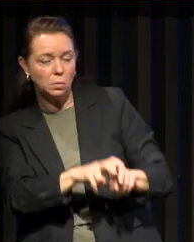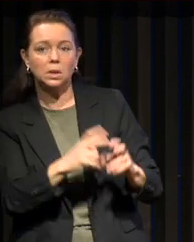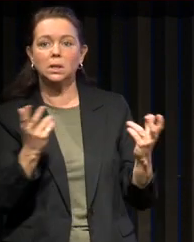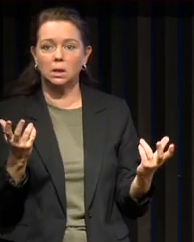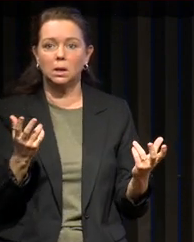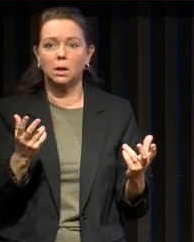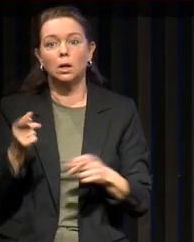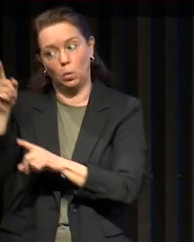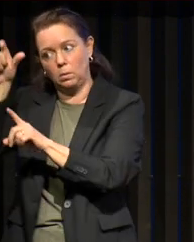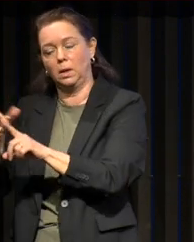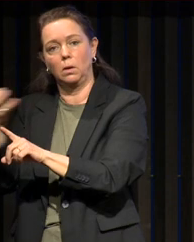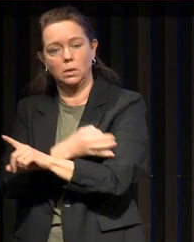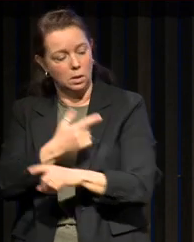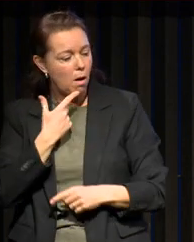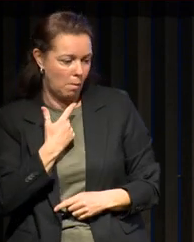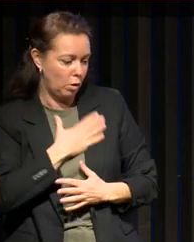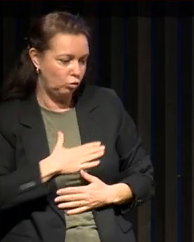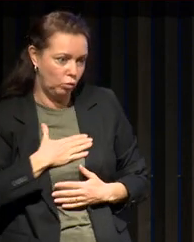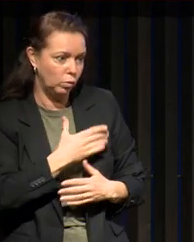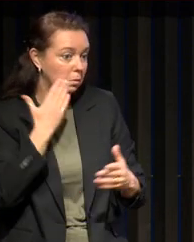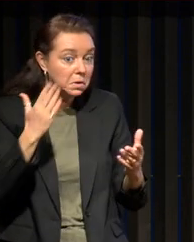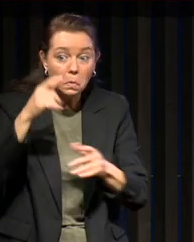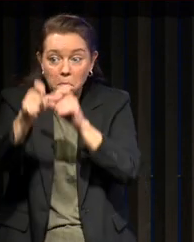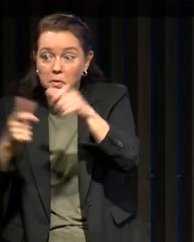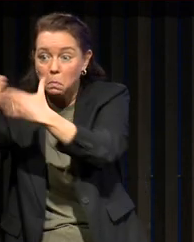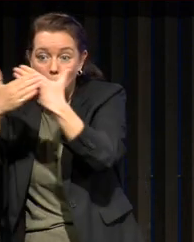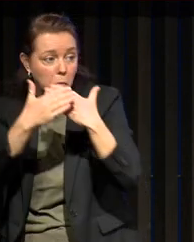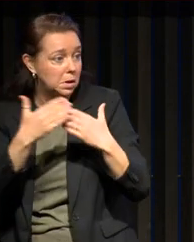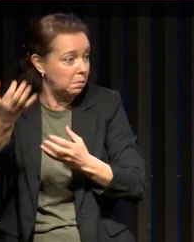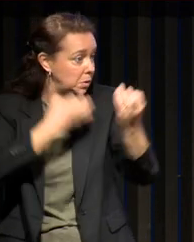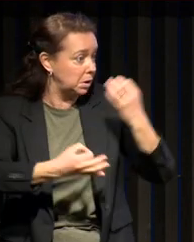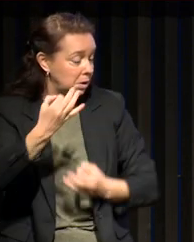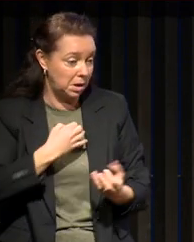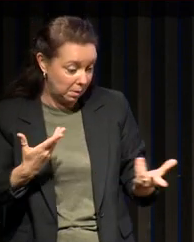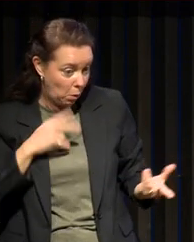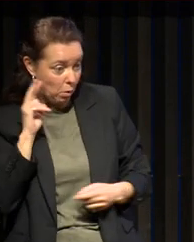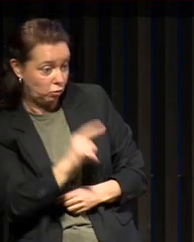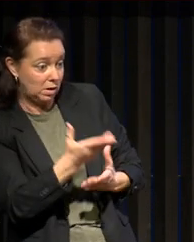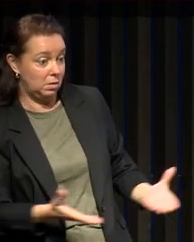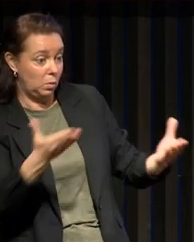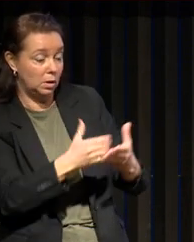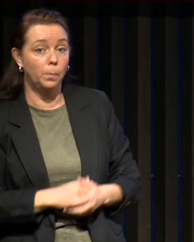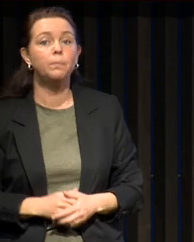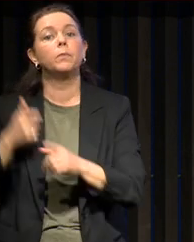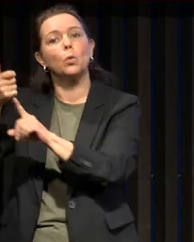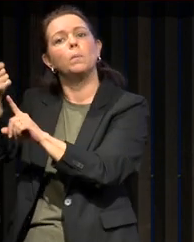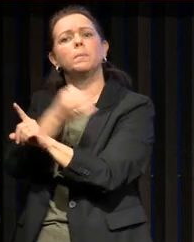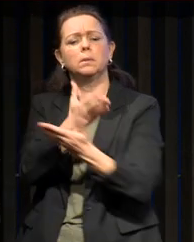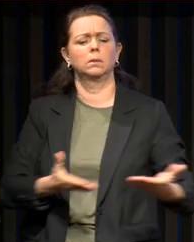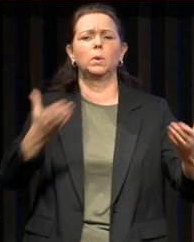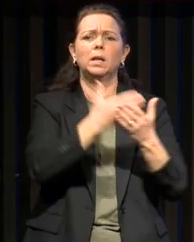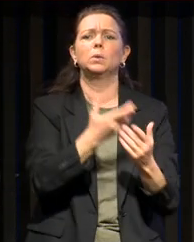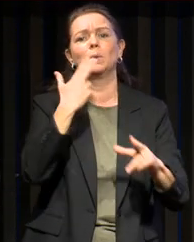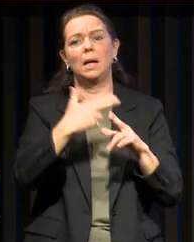mes mains, je serais très reconnaissant si un membre de cette société pouvait me donner des conseils en matière de diagnostic ou de traitement. Alors, il avait appelé ce cas clinique un cas clinique de